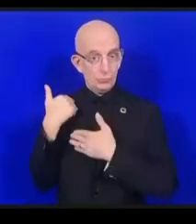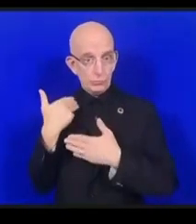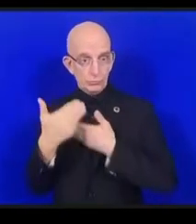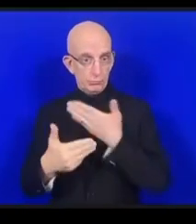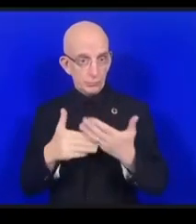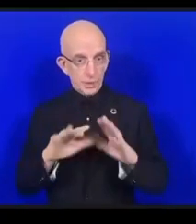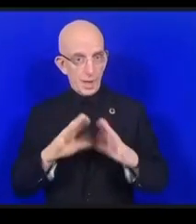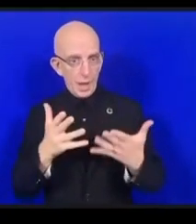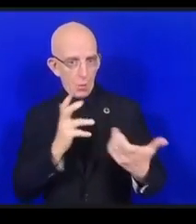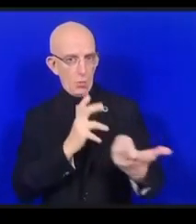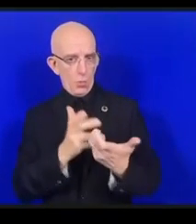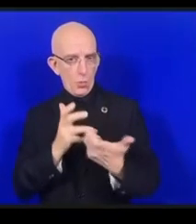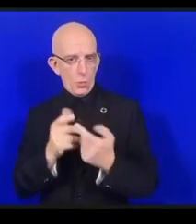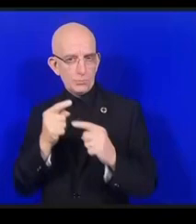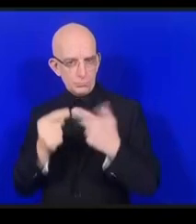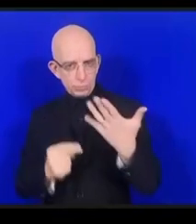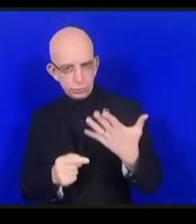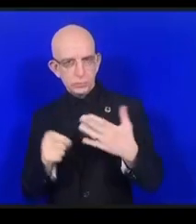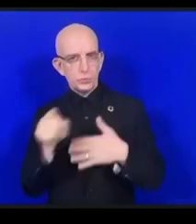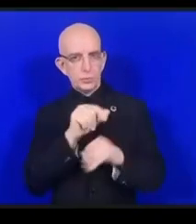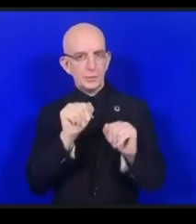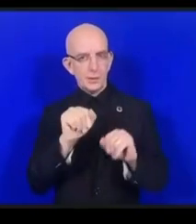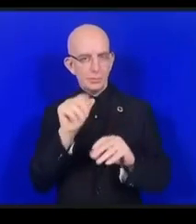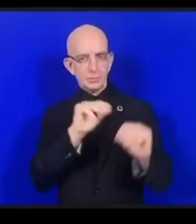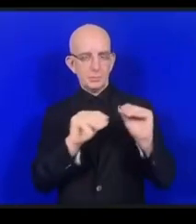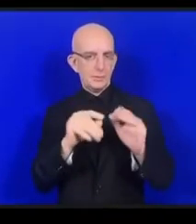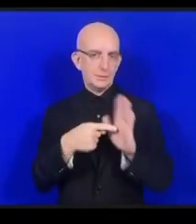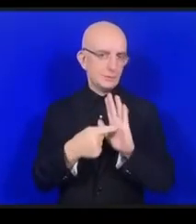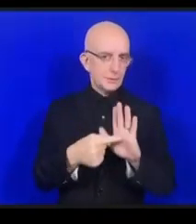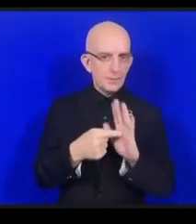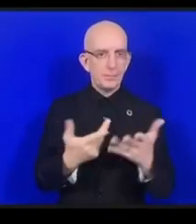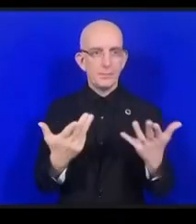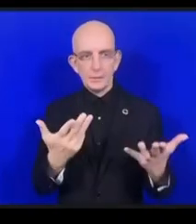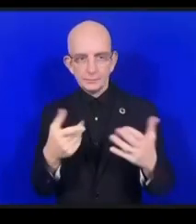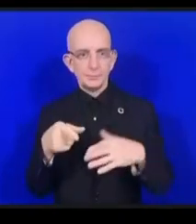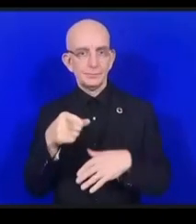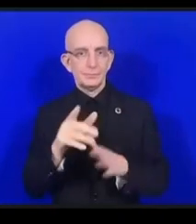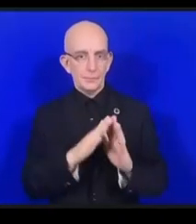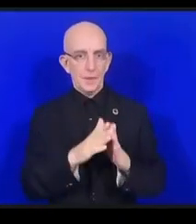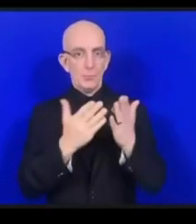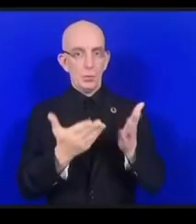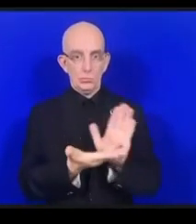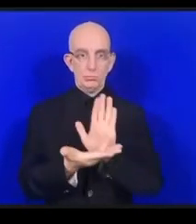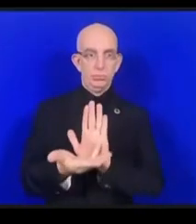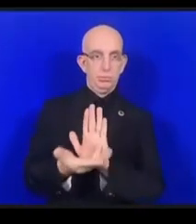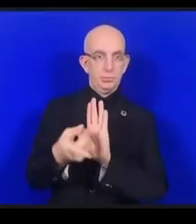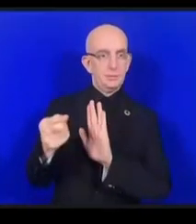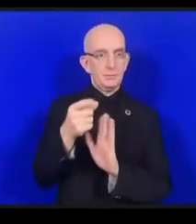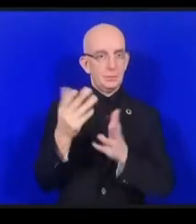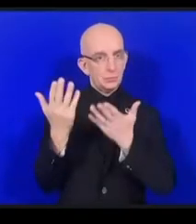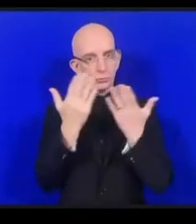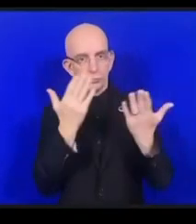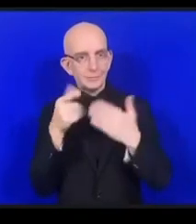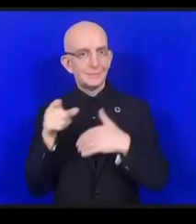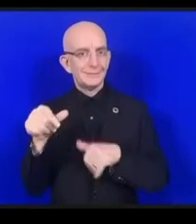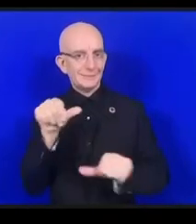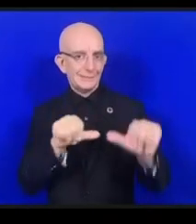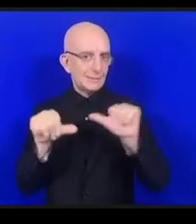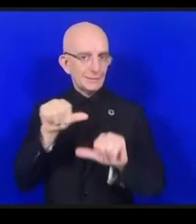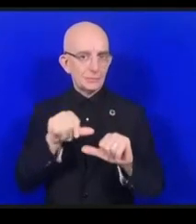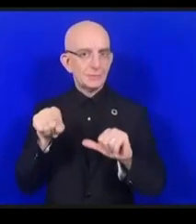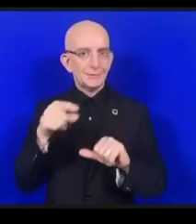élève qui est aveugle ou malvoyant et à quoi ce livre va-t-il ressembler